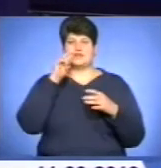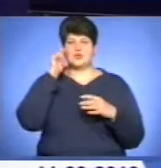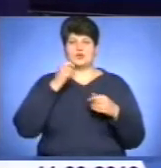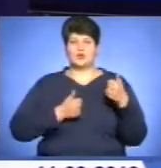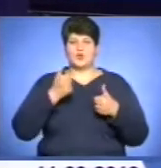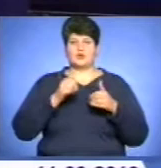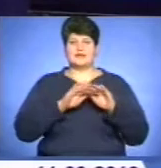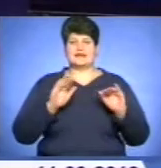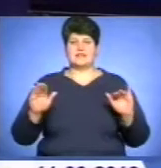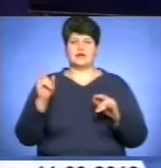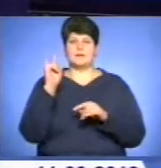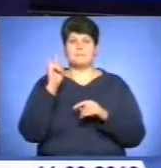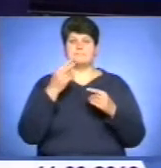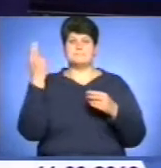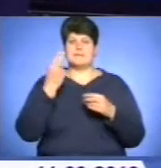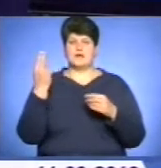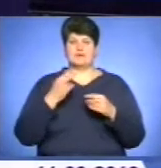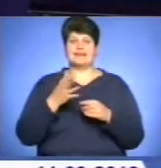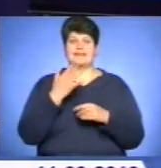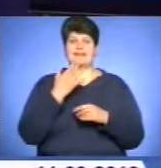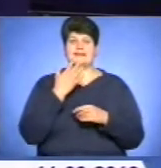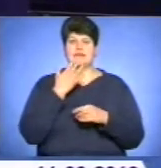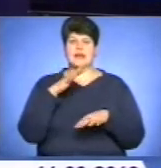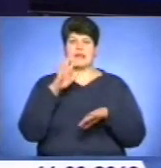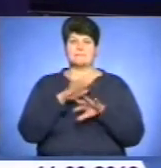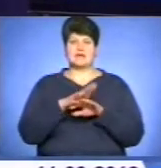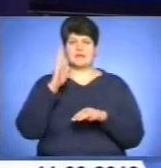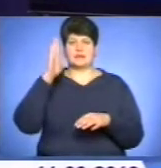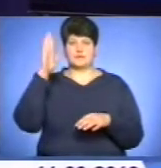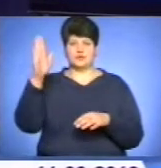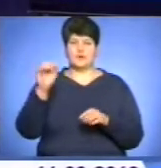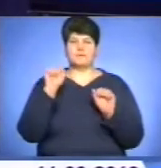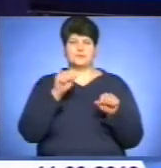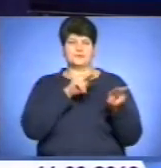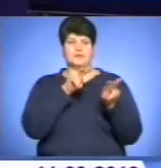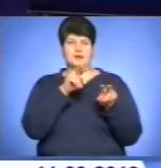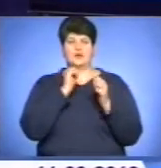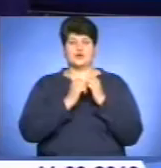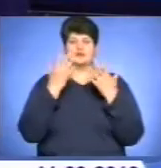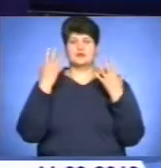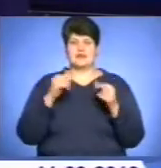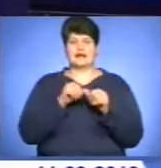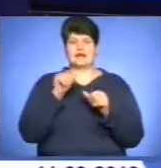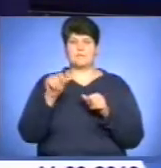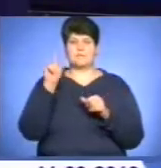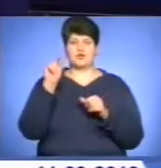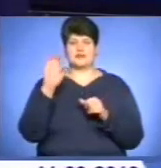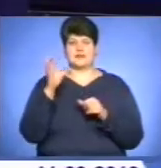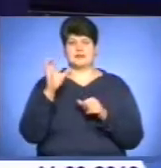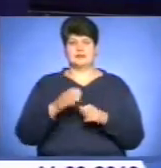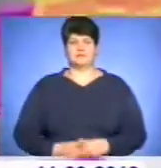малюнків «Національний банк майбутнього». Переглянути роботи учасників конкурсу можна щодня, крім понеділка та середи.